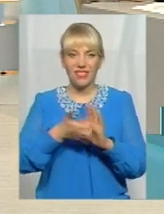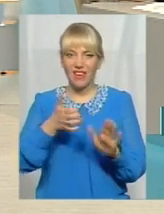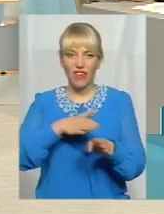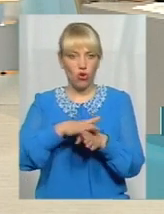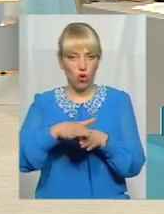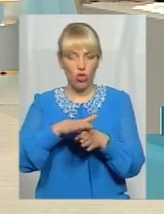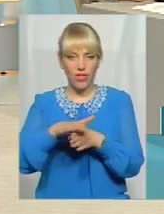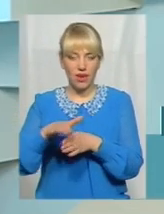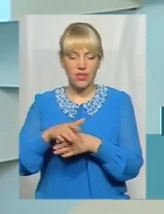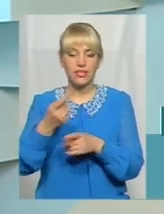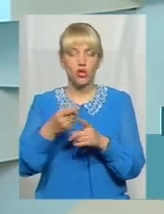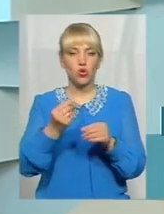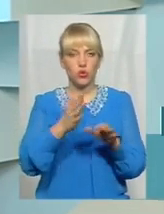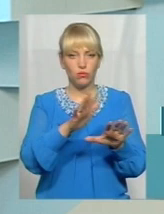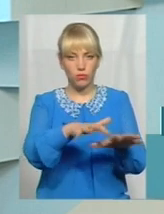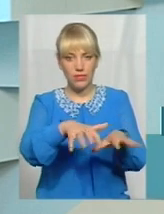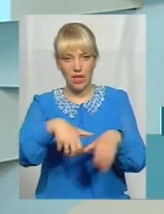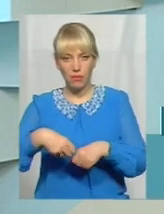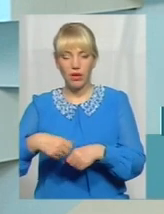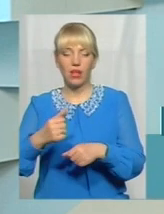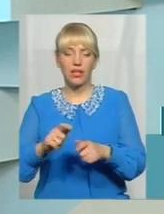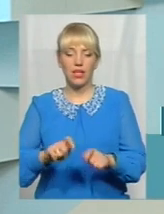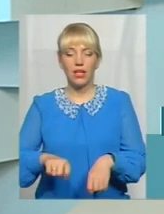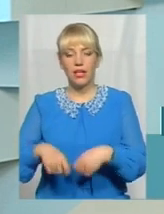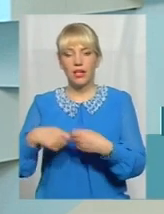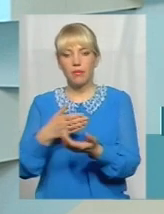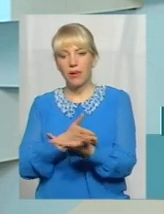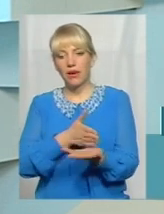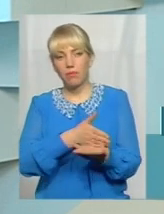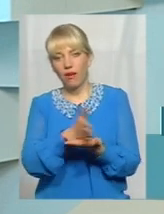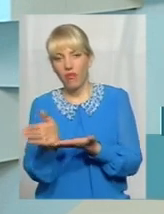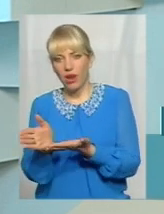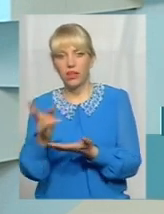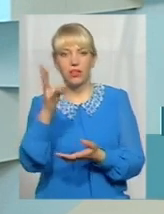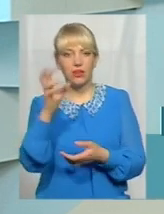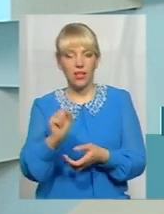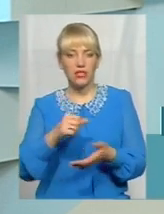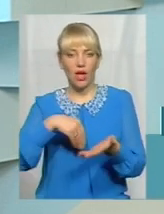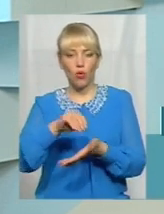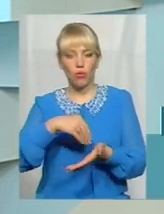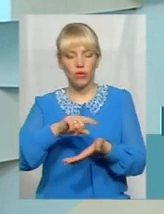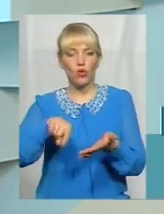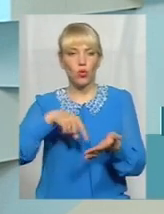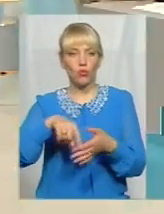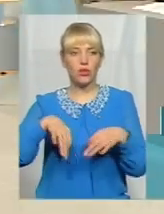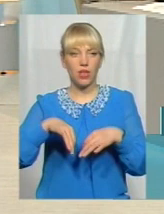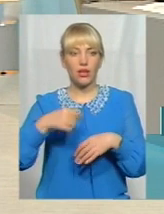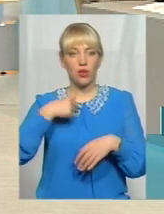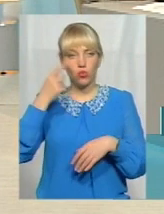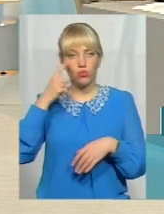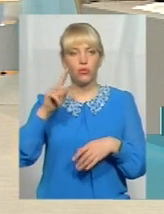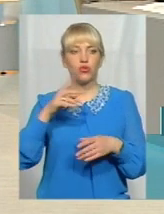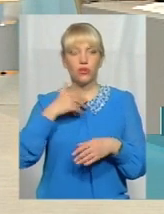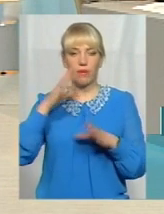будемо ці гроші забирати і передбачати їх на закупівлі комунального транспорту. І я думаю, що нам вдасться, попри всю цю